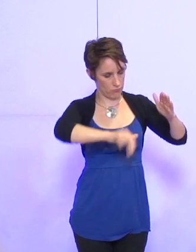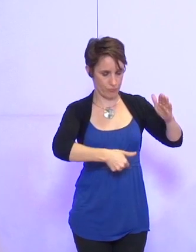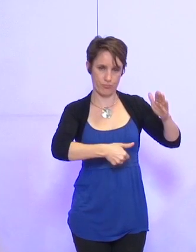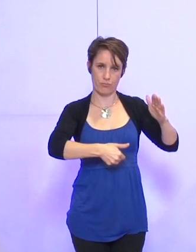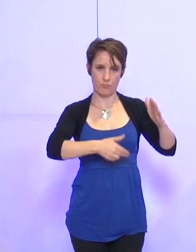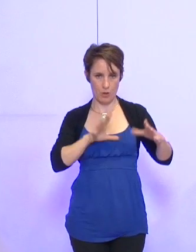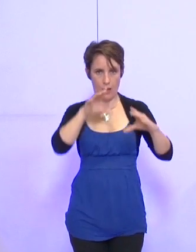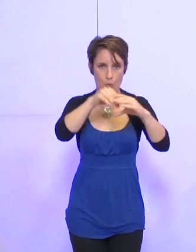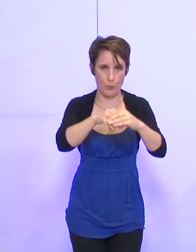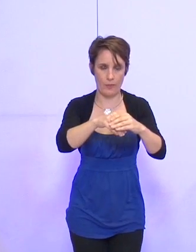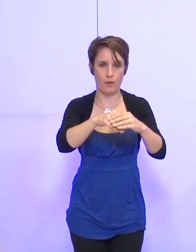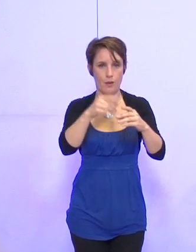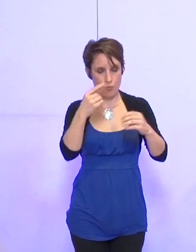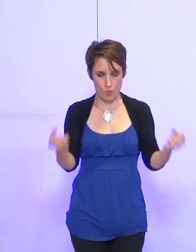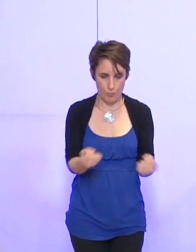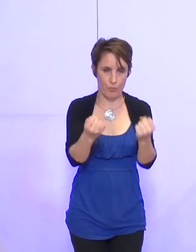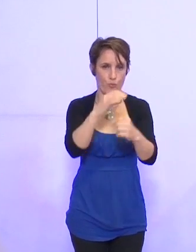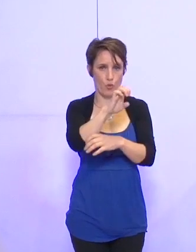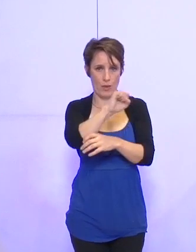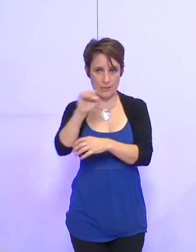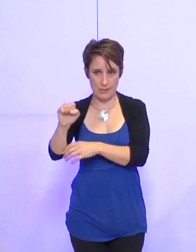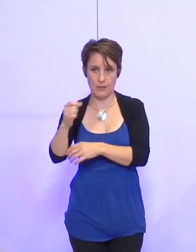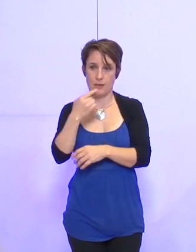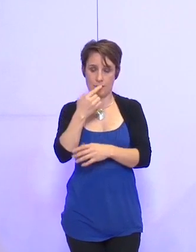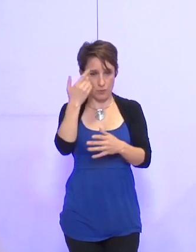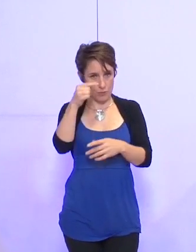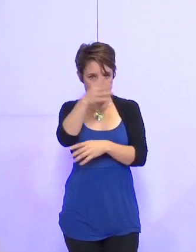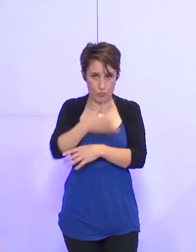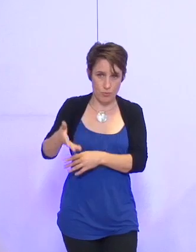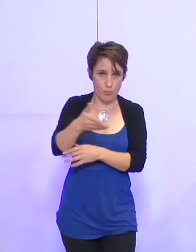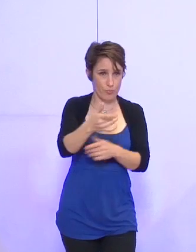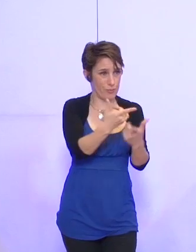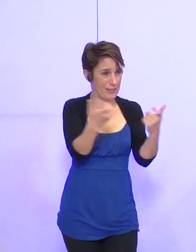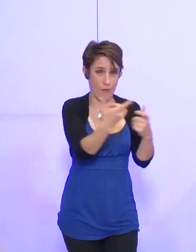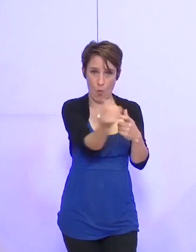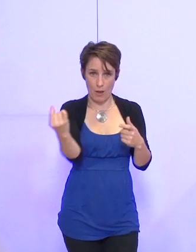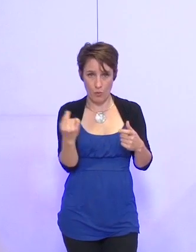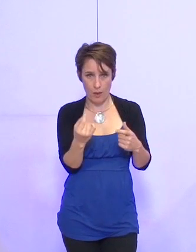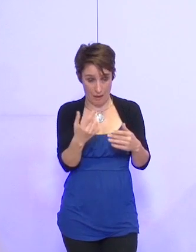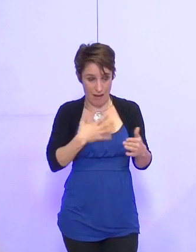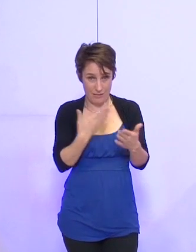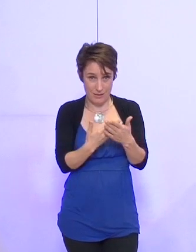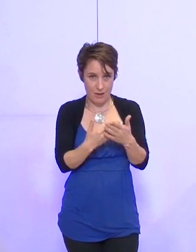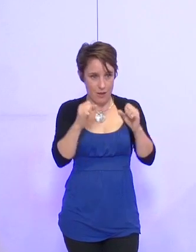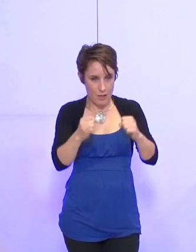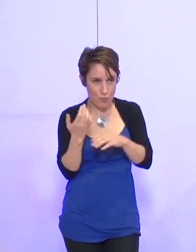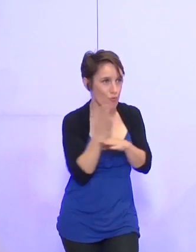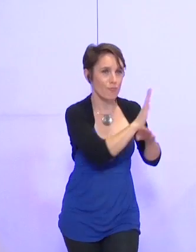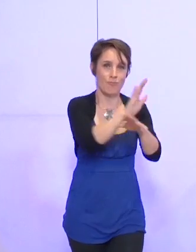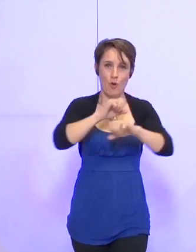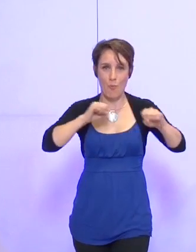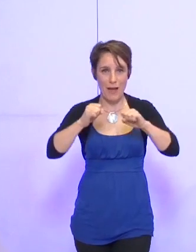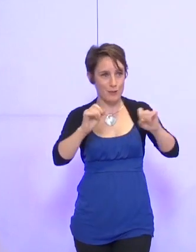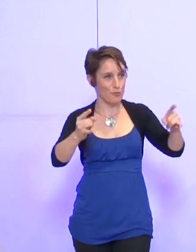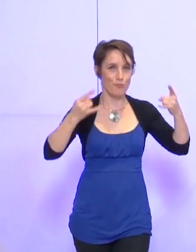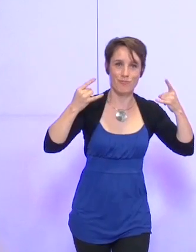offre l'opportunité tant pour les collectivités mobilisées pour l'ESS que pour les partenaires de rendre plus lisibles leurs actions communes, de mutualiser